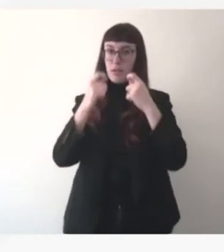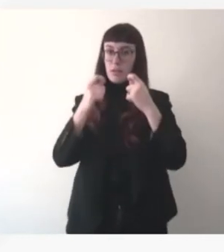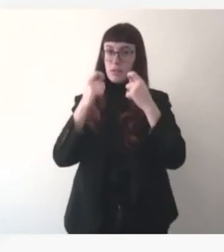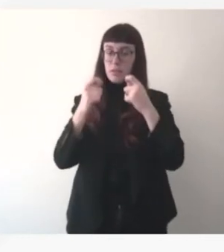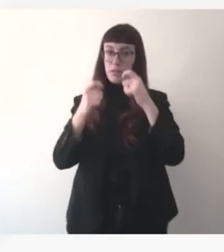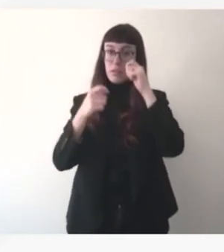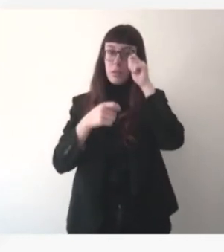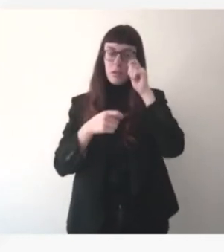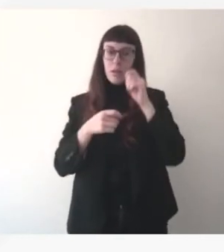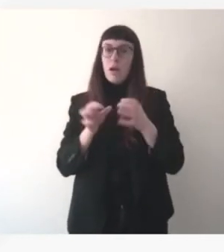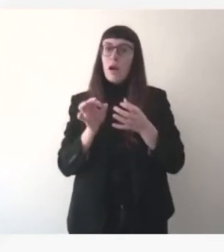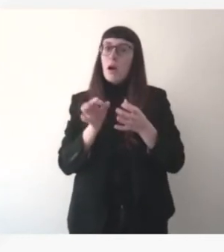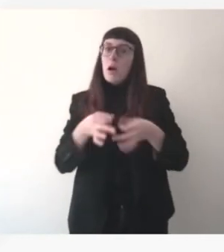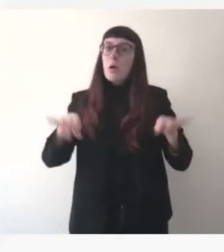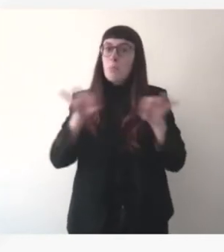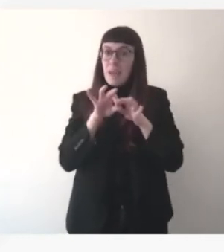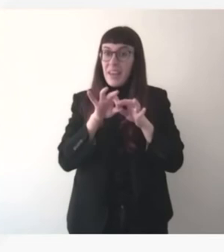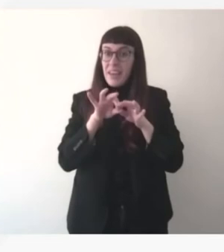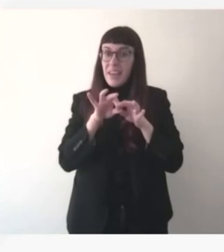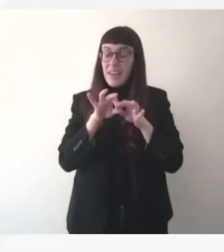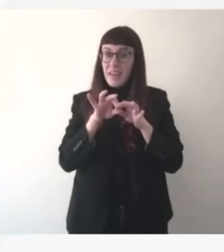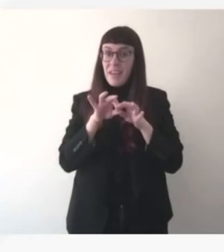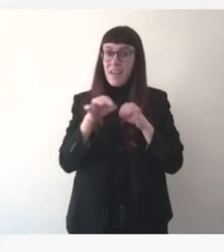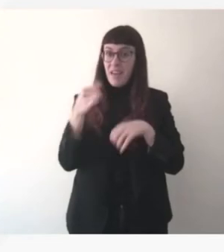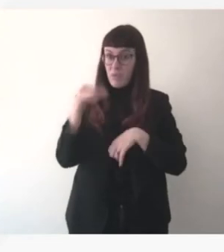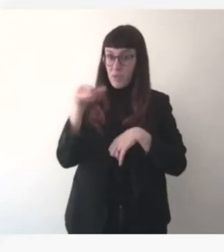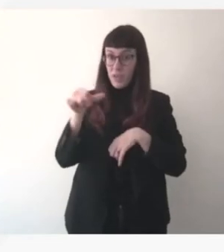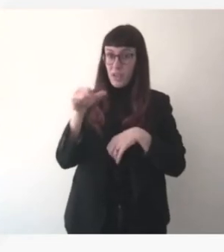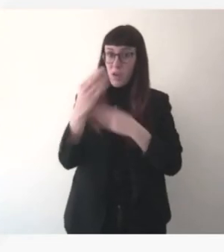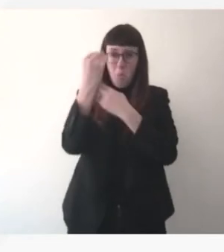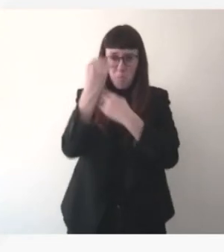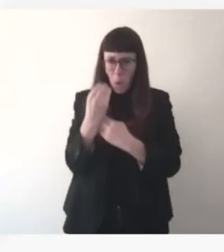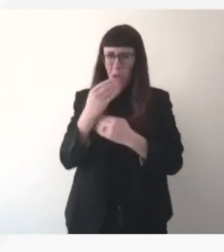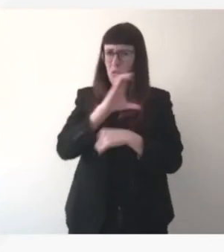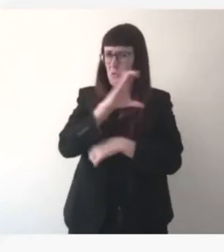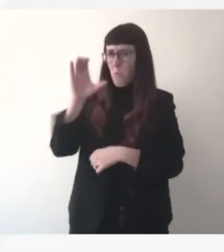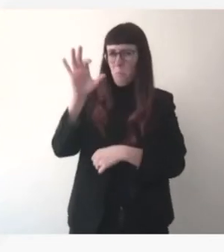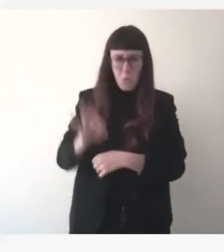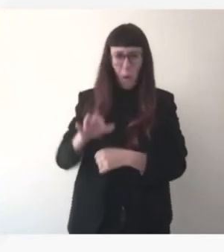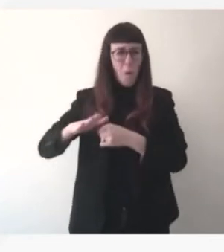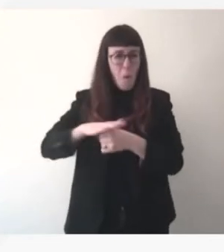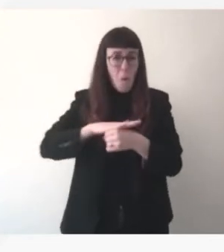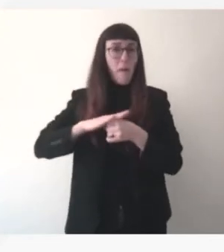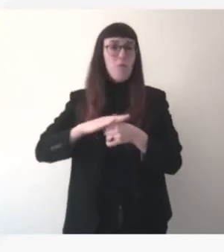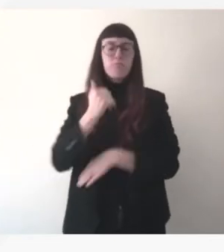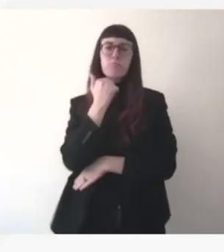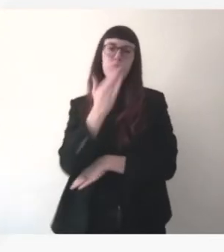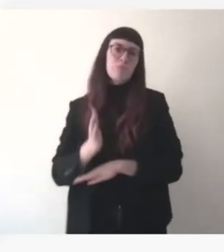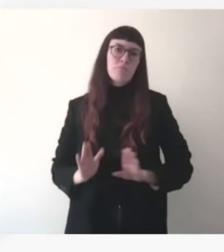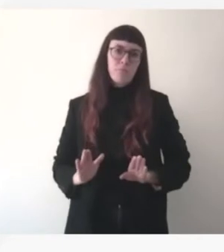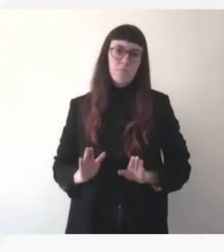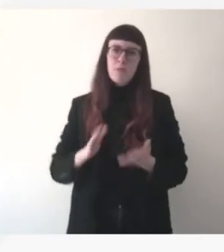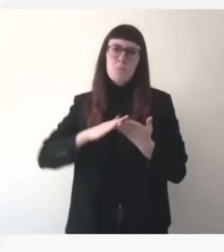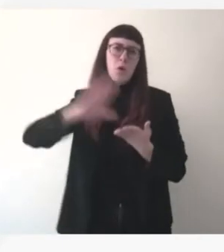complètement qu'il ne peut jamais rien arriver. Si on regarde l'historique en matière d'attaques